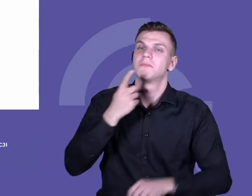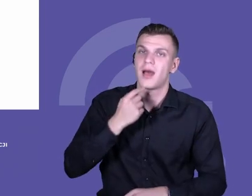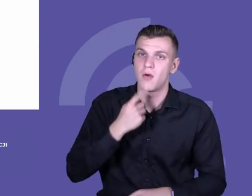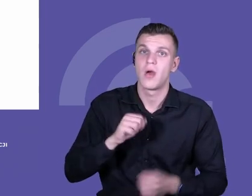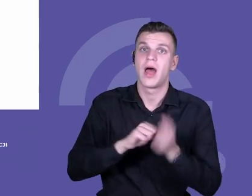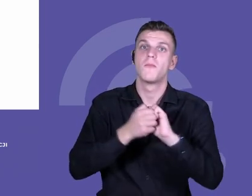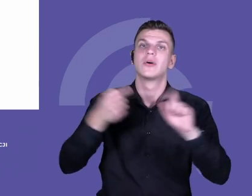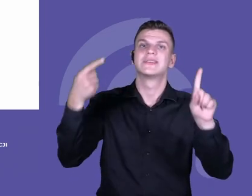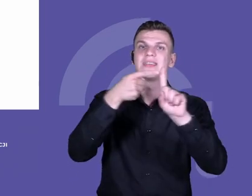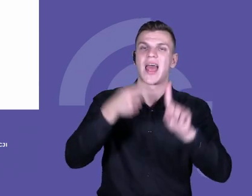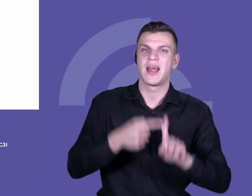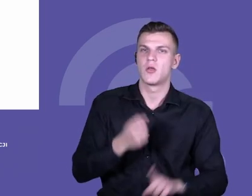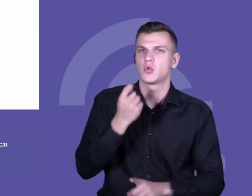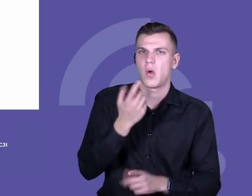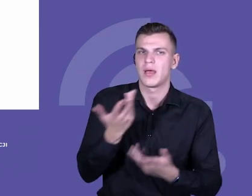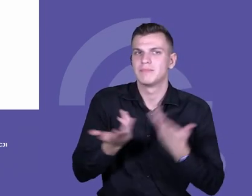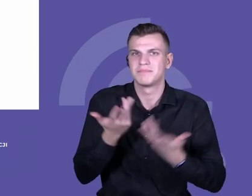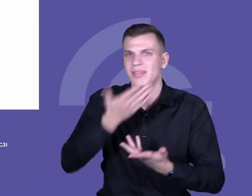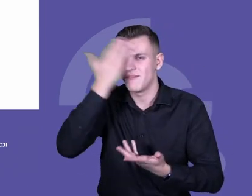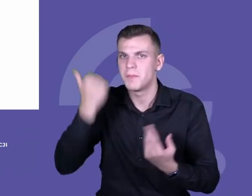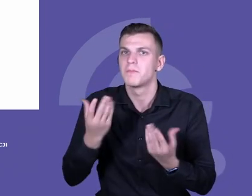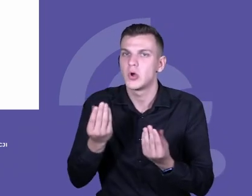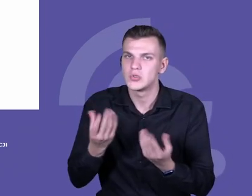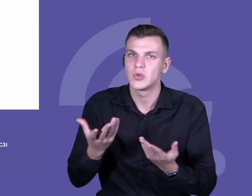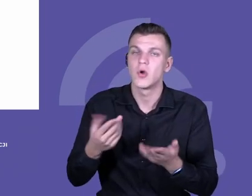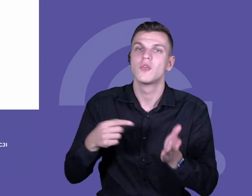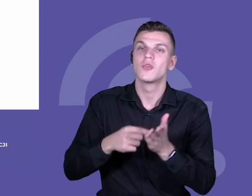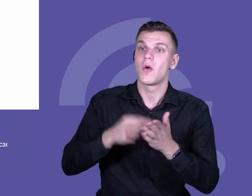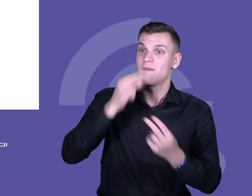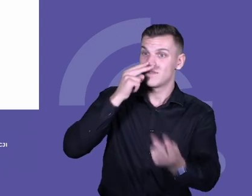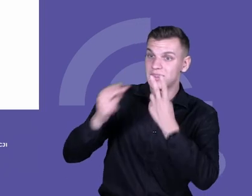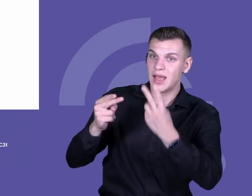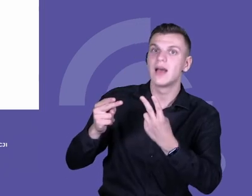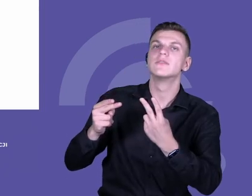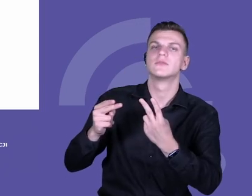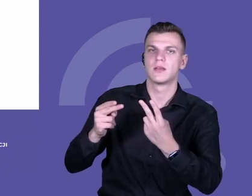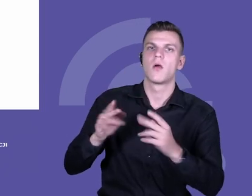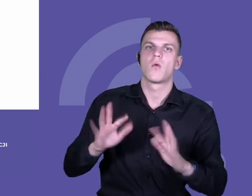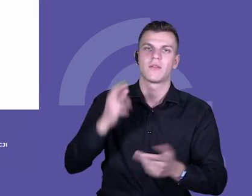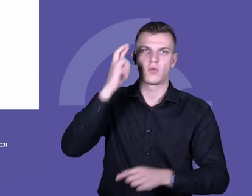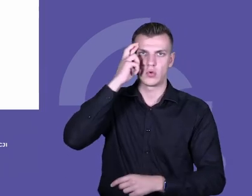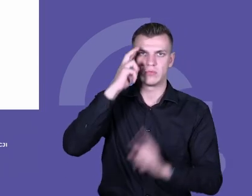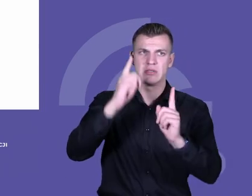patrząc na to, widzimy, jak jest jakość tych zadań i